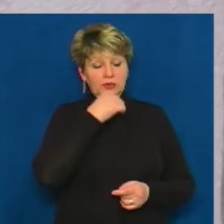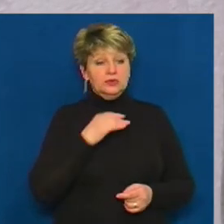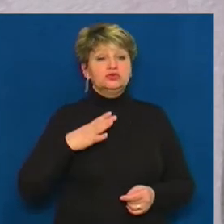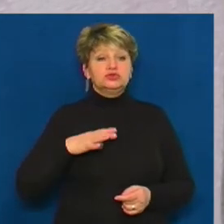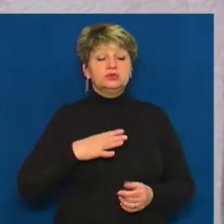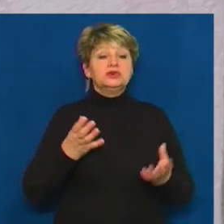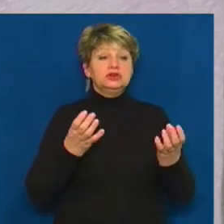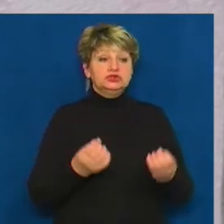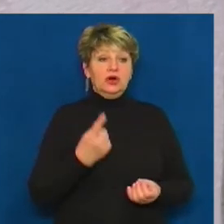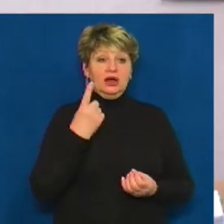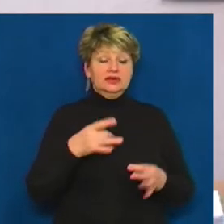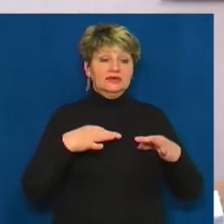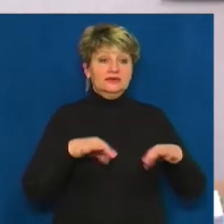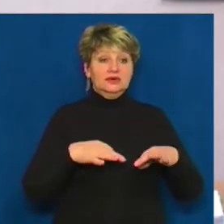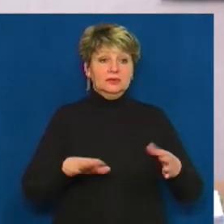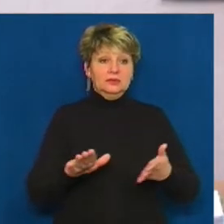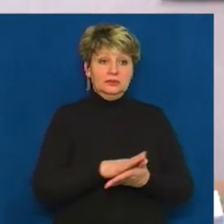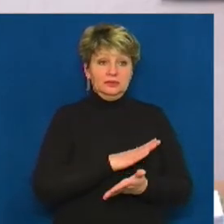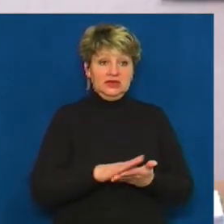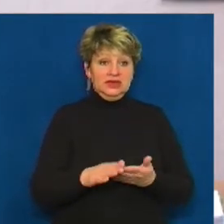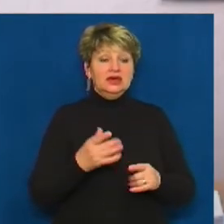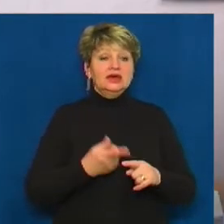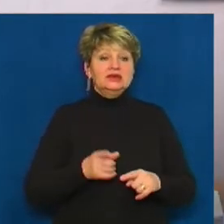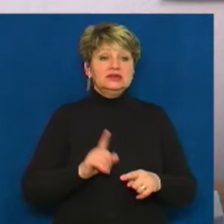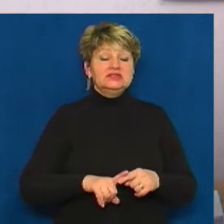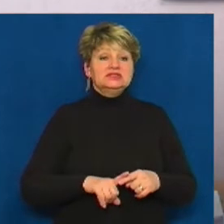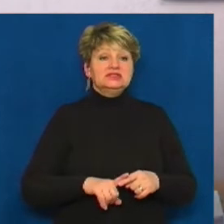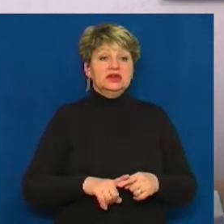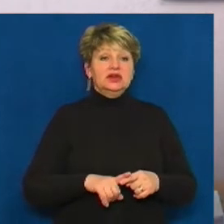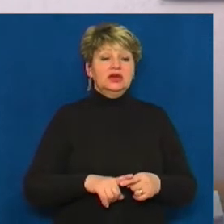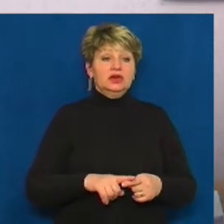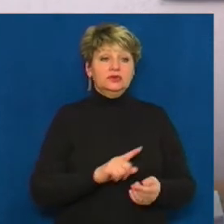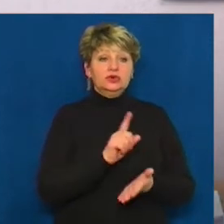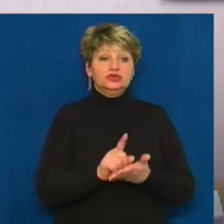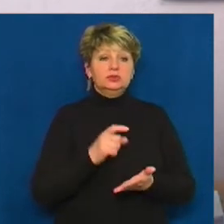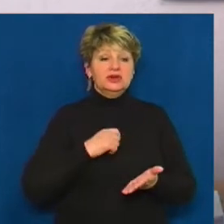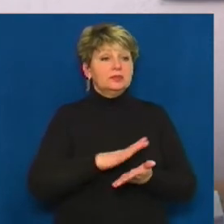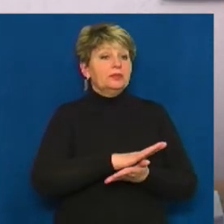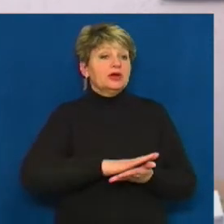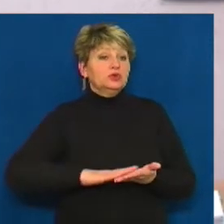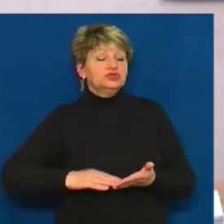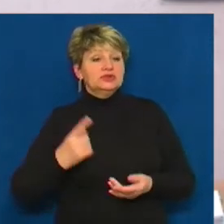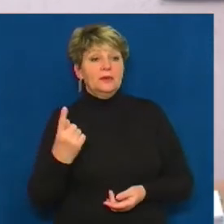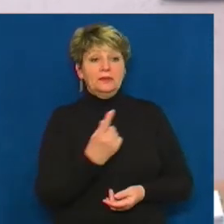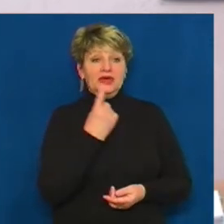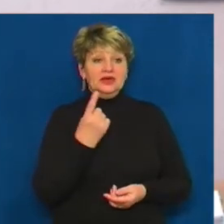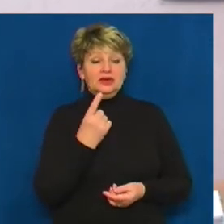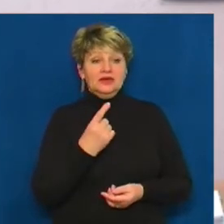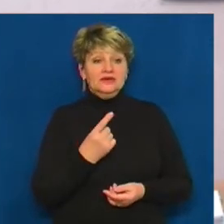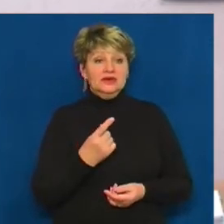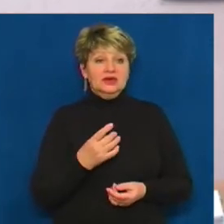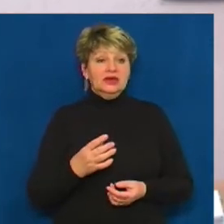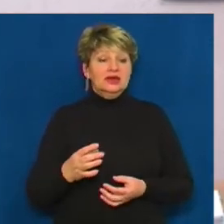безкоштовних перевезень. Цей грант має продовження першого з громадської організації фонду родини на